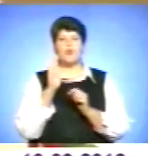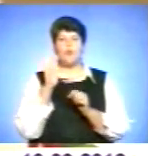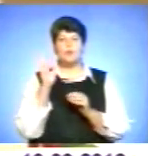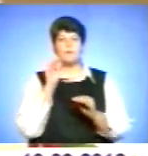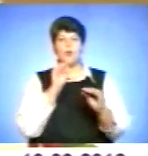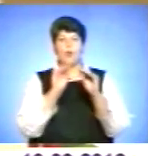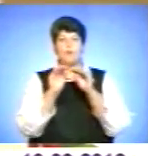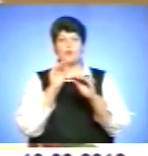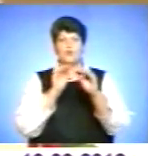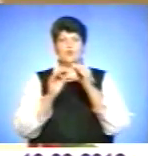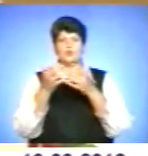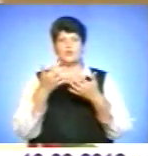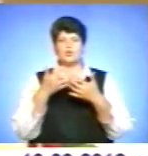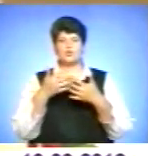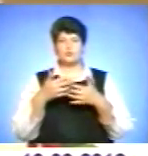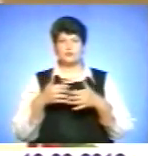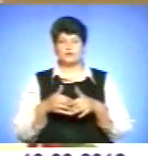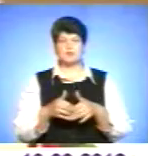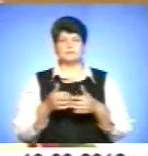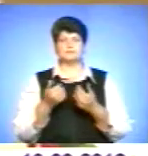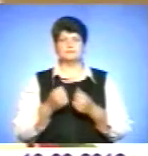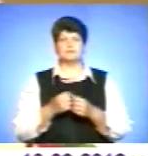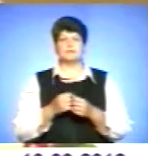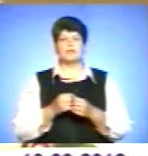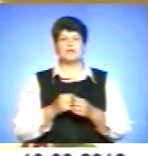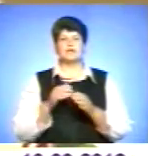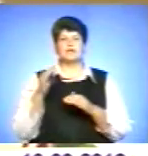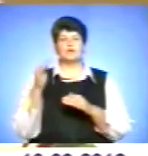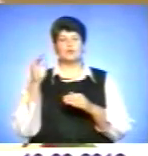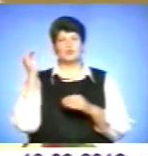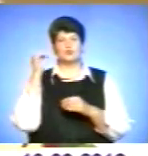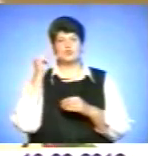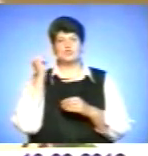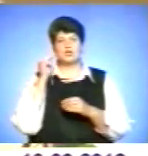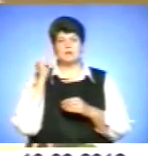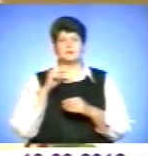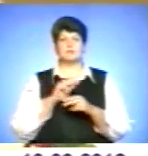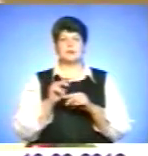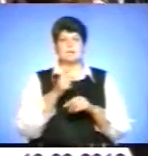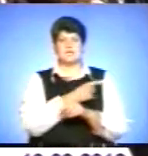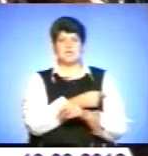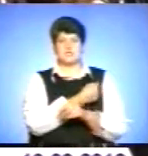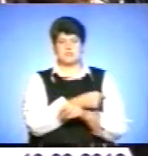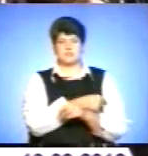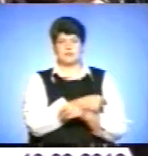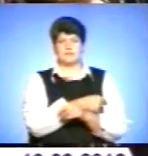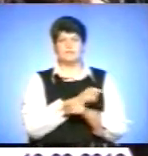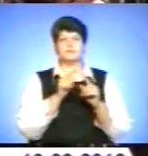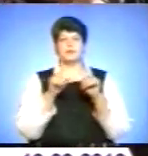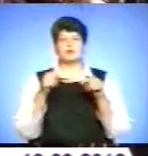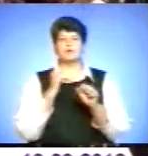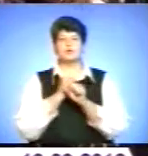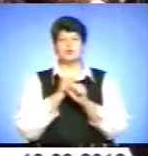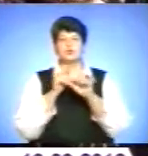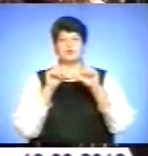оборудувати необхідним оборудованням і учебним, і, звісно, медицинським. У рамках робочої поїздки